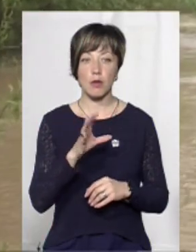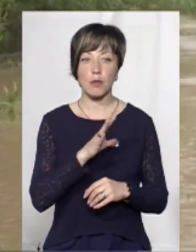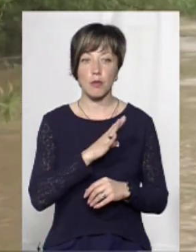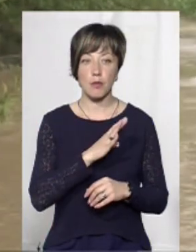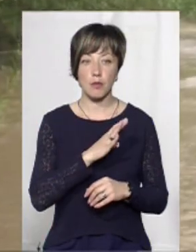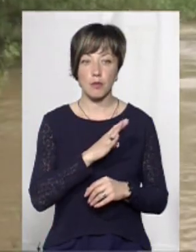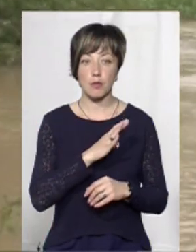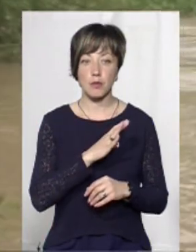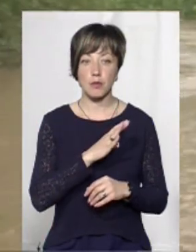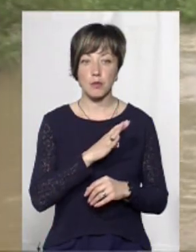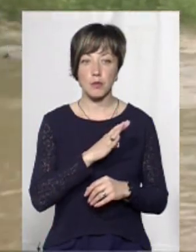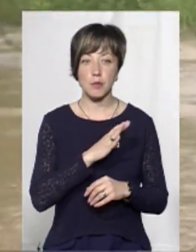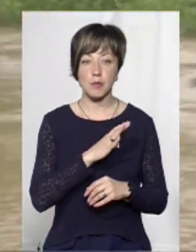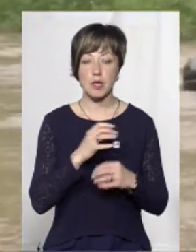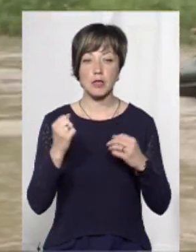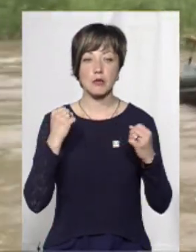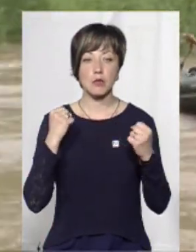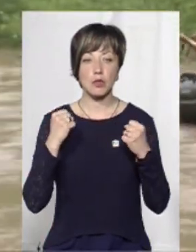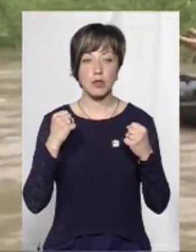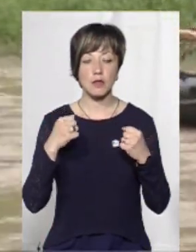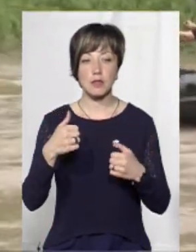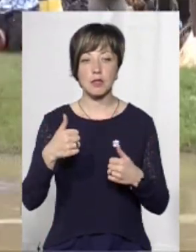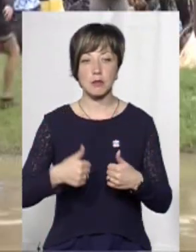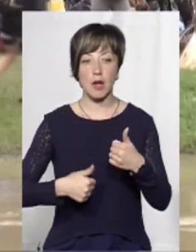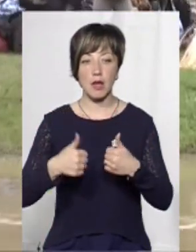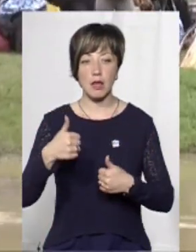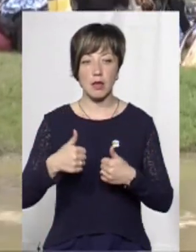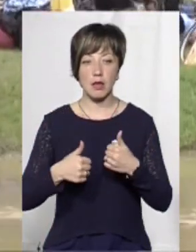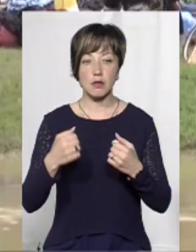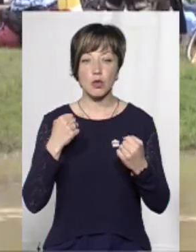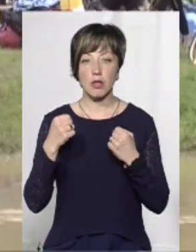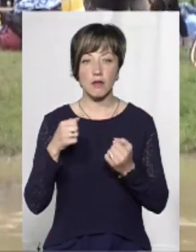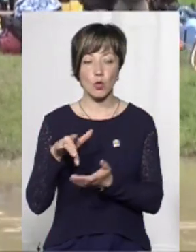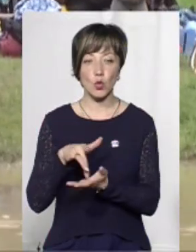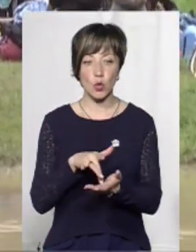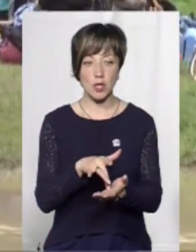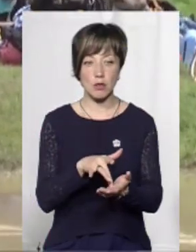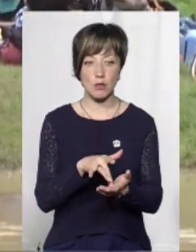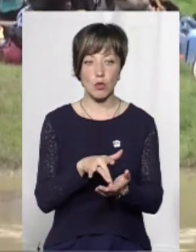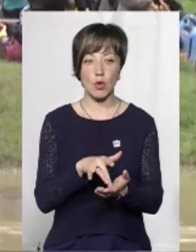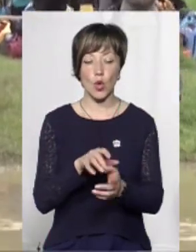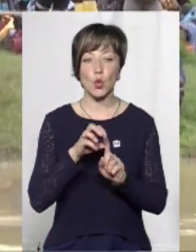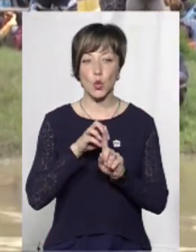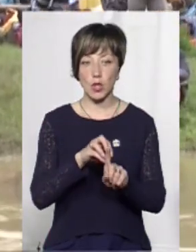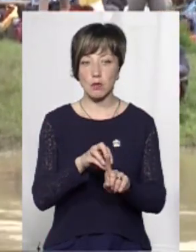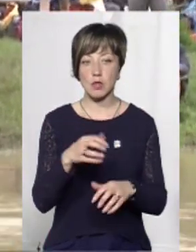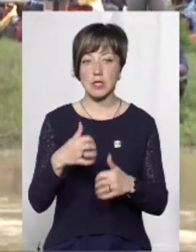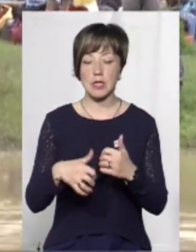змагання зі спортивного туризму серед